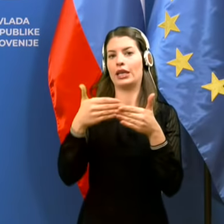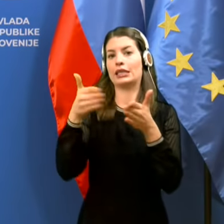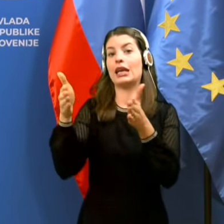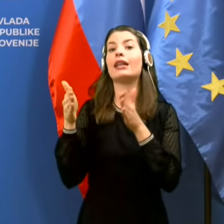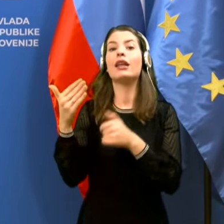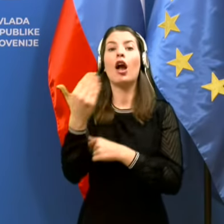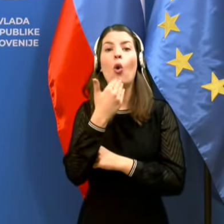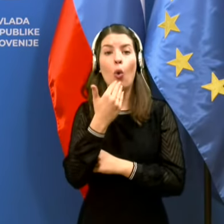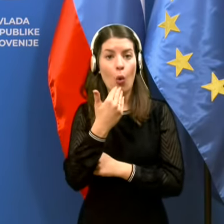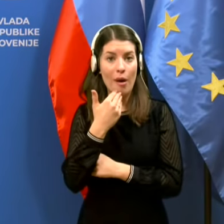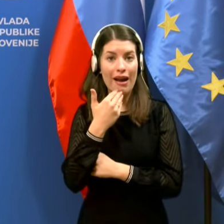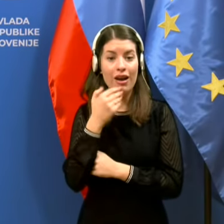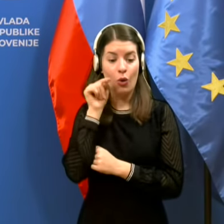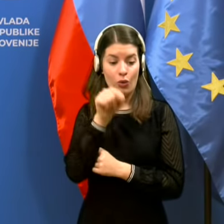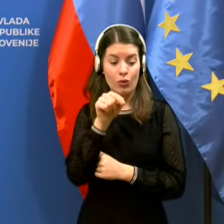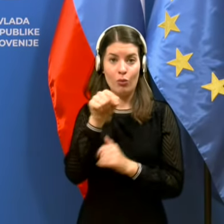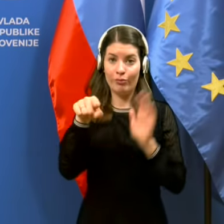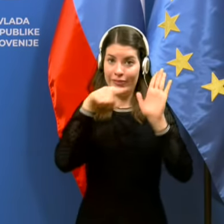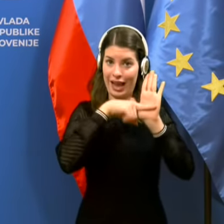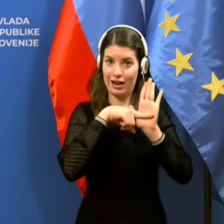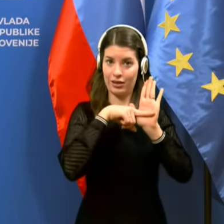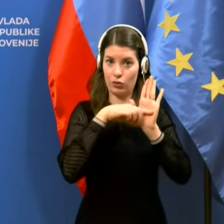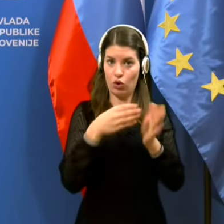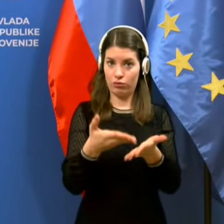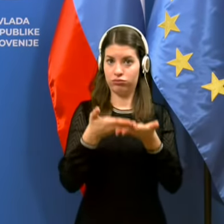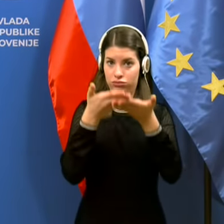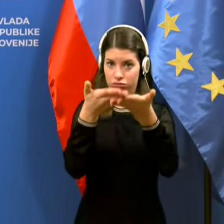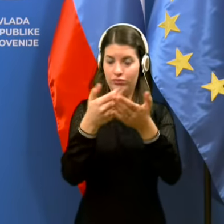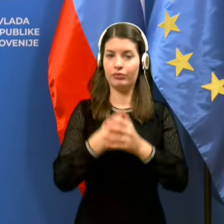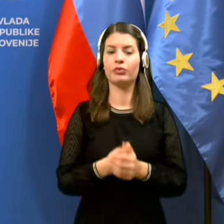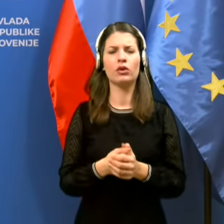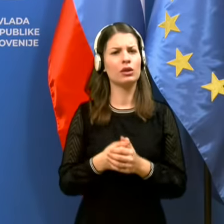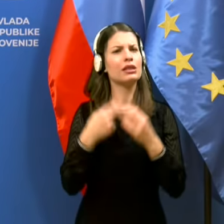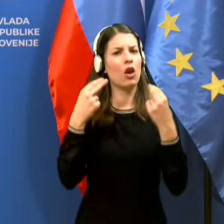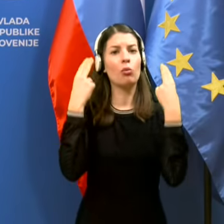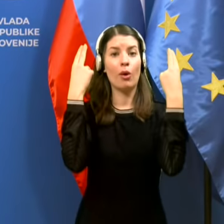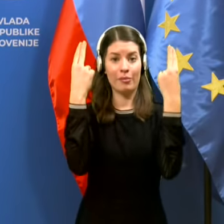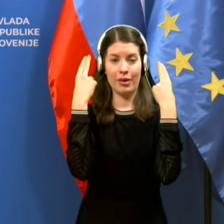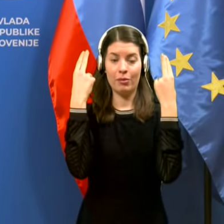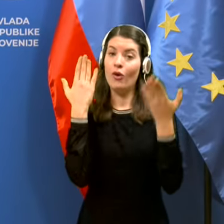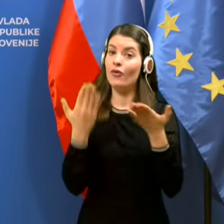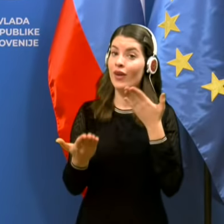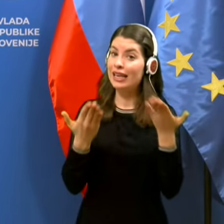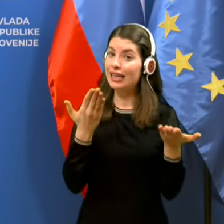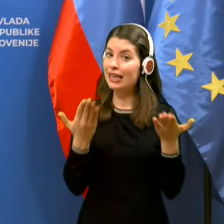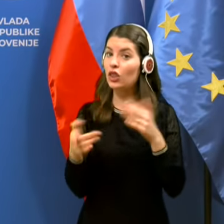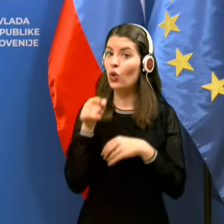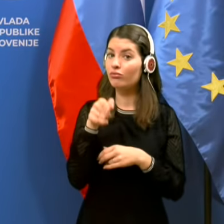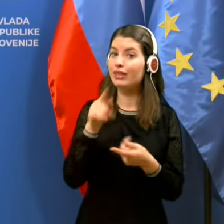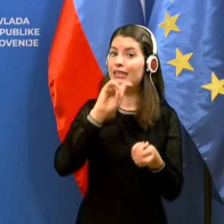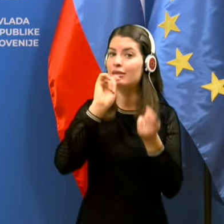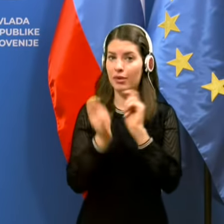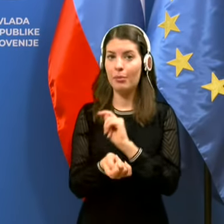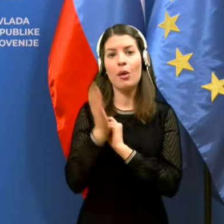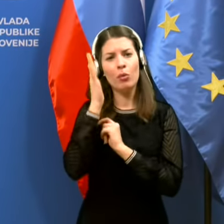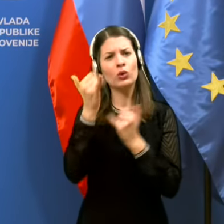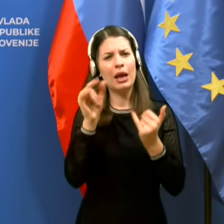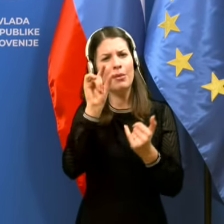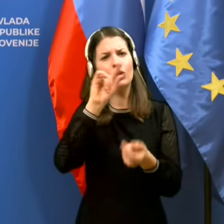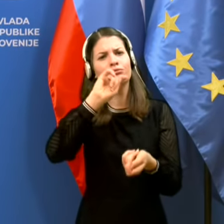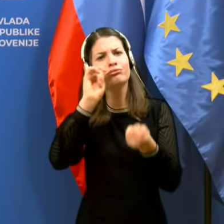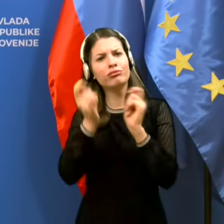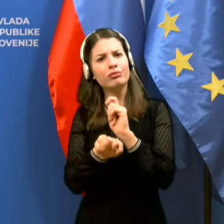šele, ko bo takšen test negativen. To je zelo pomembno in verjetno takšna sprememba, ki bo sedaj malo tudi